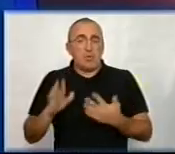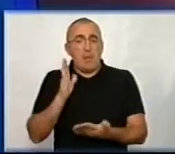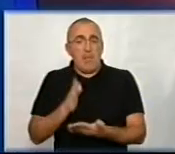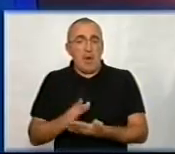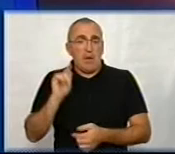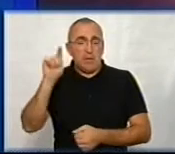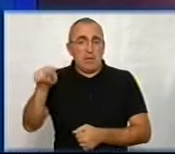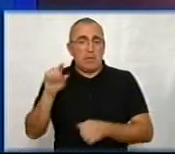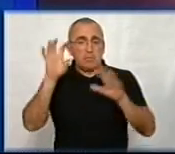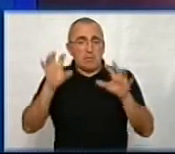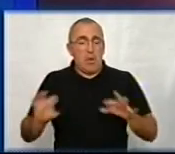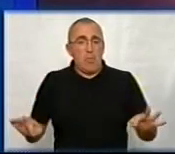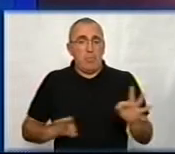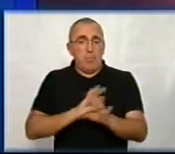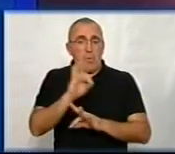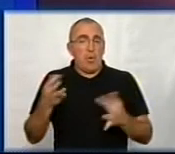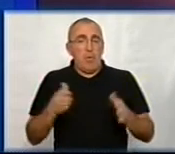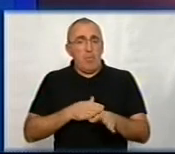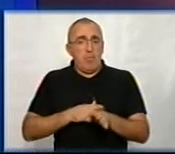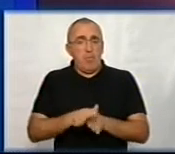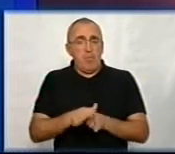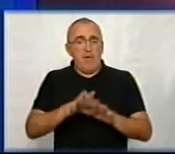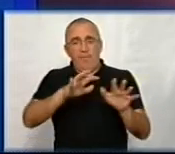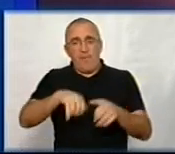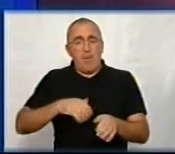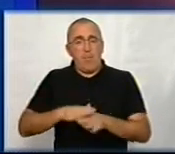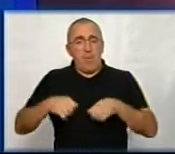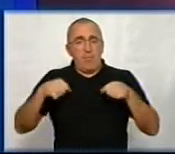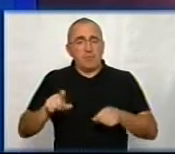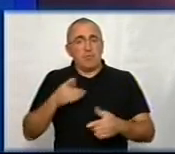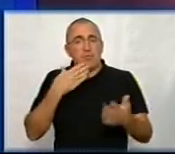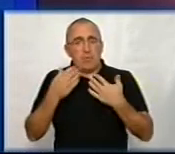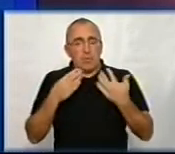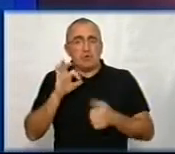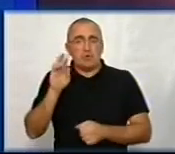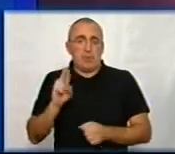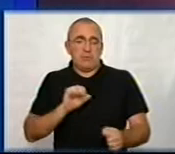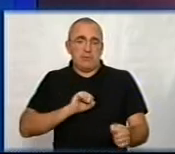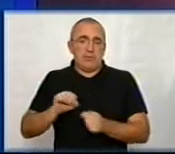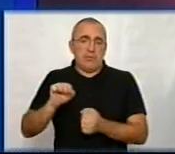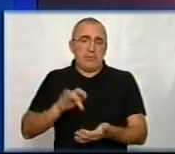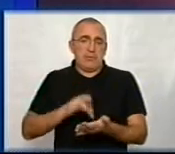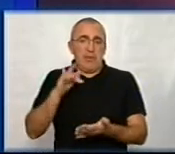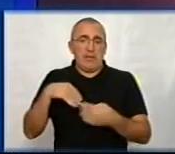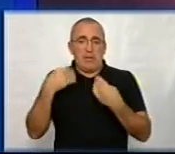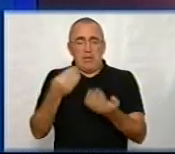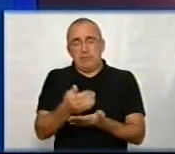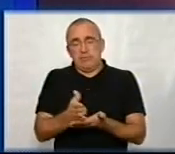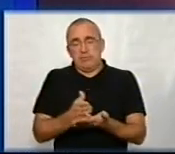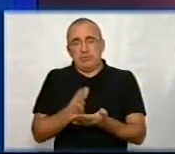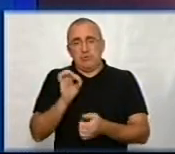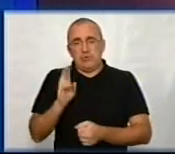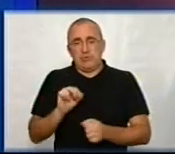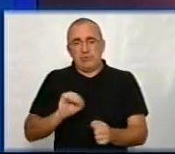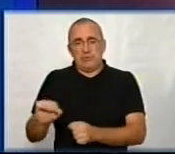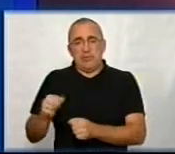там, по-моему, законопроект, який повністю відбирає в них це повноваження, що стосується саме соціального захисту, центрів надання соціального захисту. І